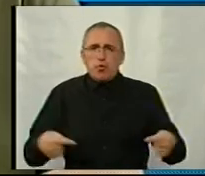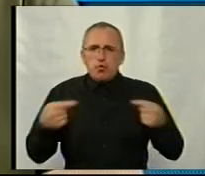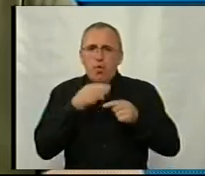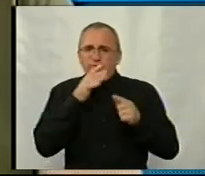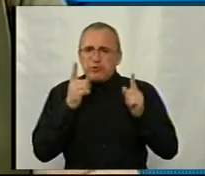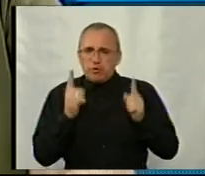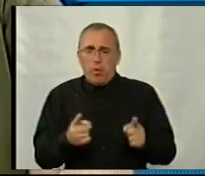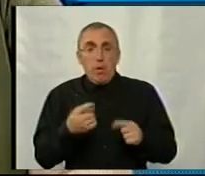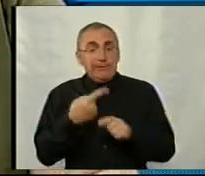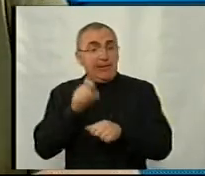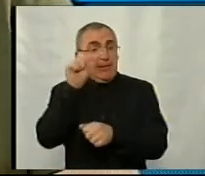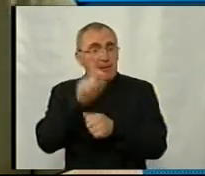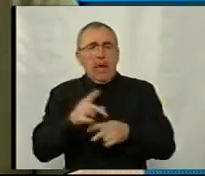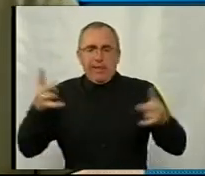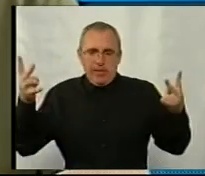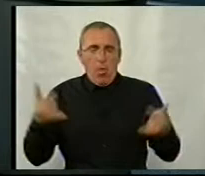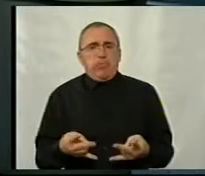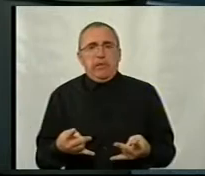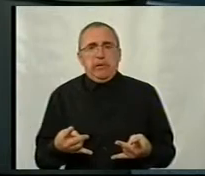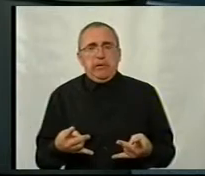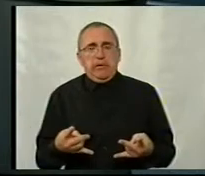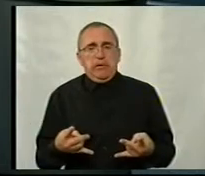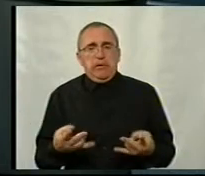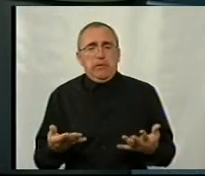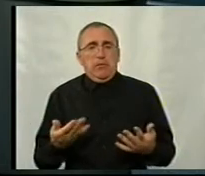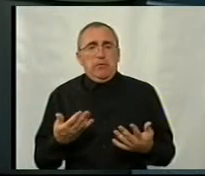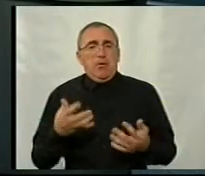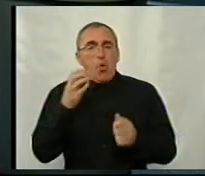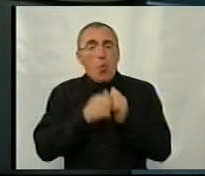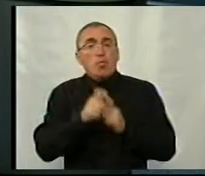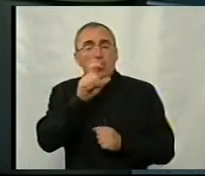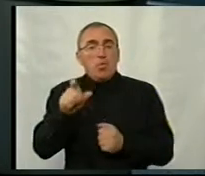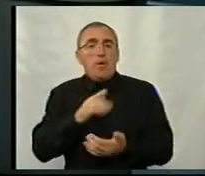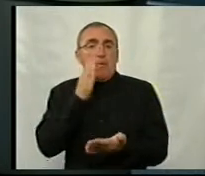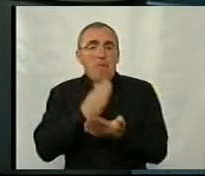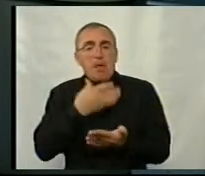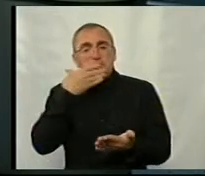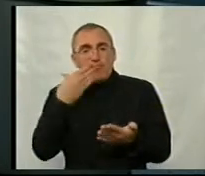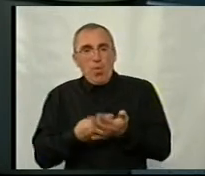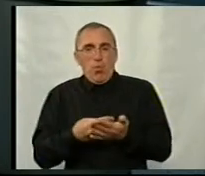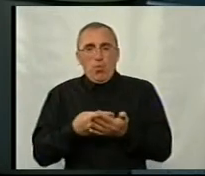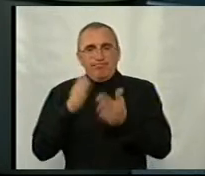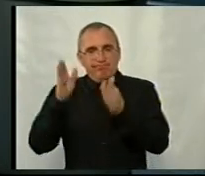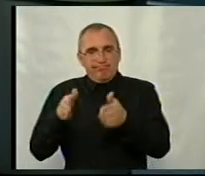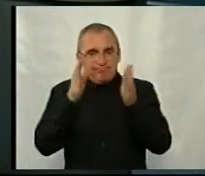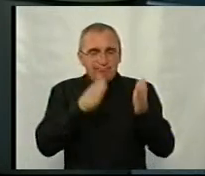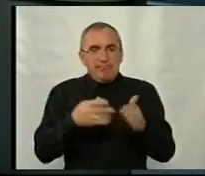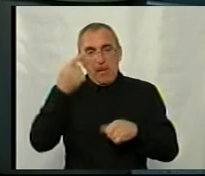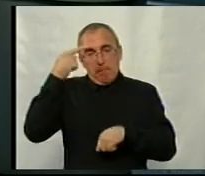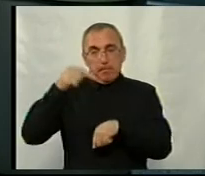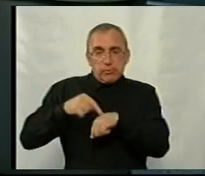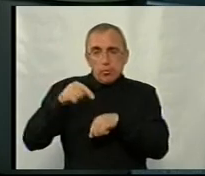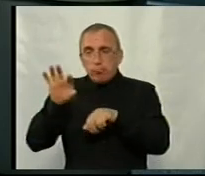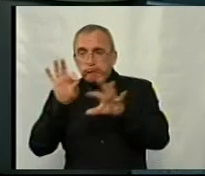розуміти, що цей наказ необхідний. Тобто, кожна людина має свою індивідуальність. До кожної людини психологи